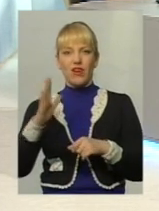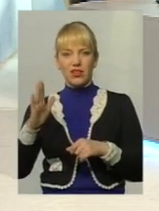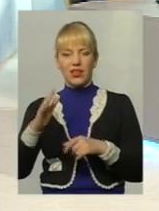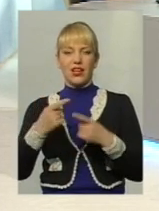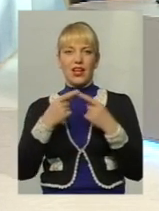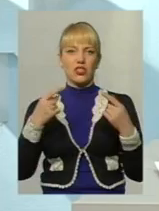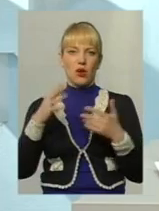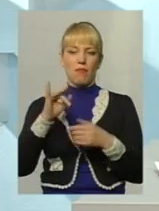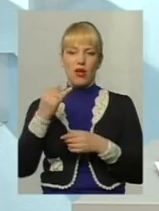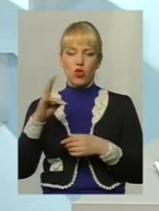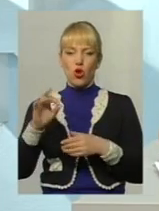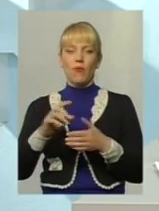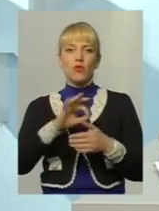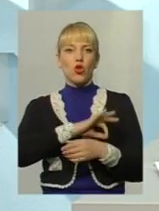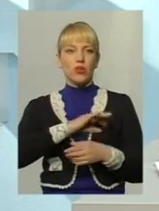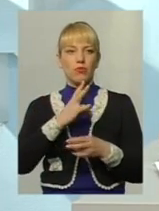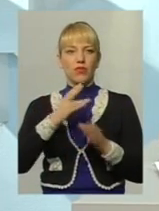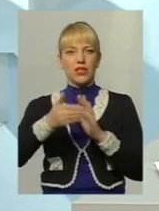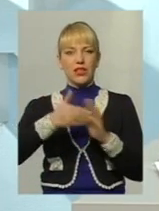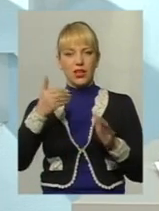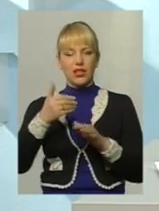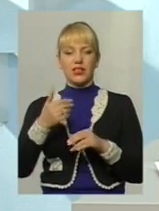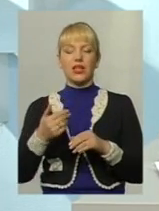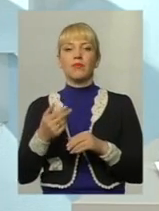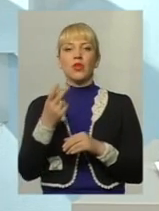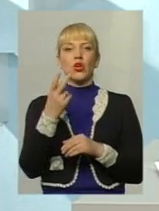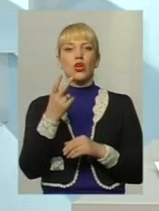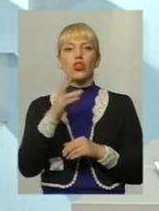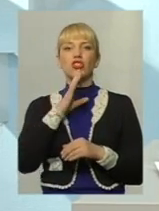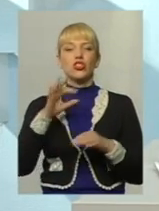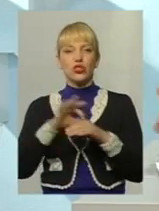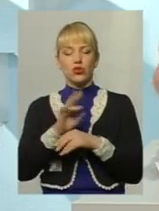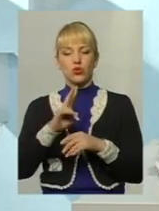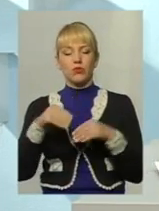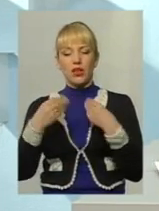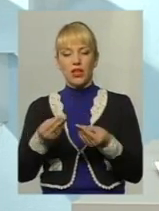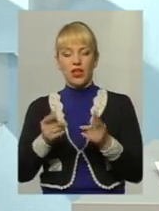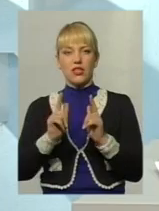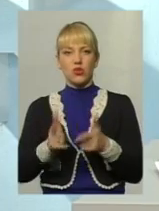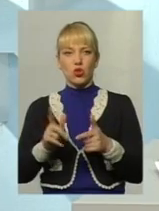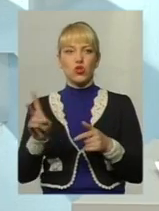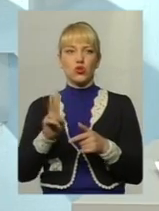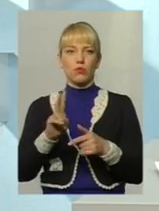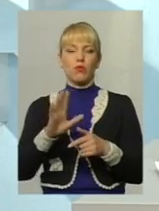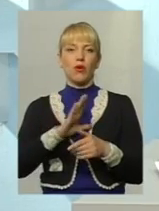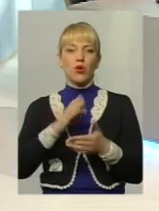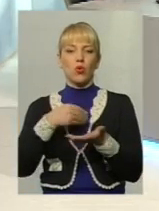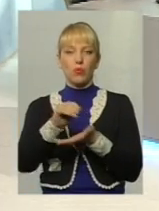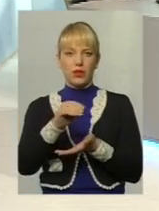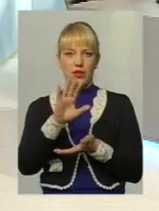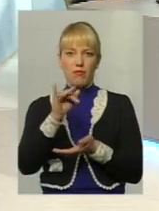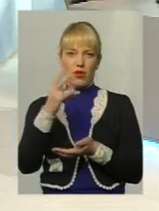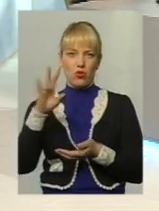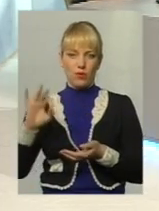нерухомого майна. Нотаріус зобов'язаний кликати другого сподружжя для надання згоди про набуття у власність цього майна. Тобто, якщо